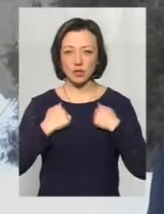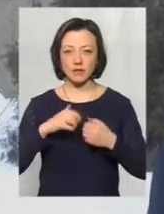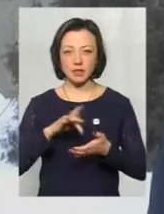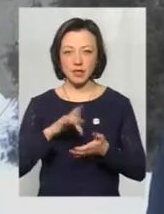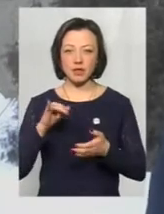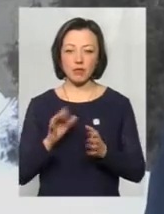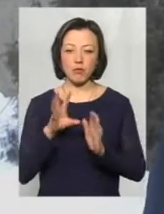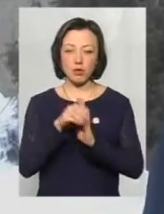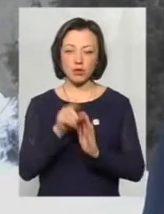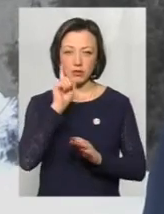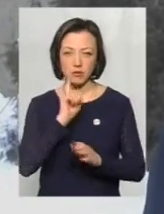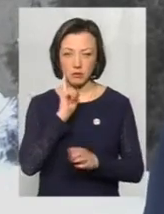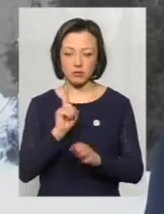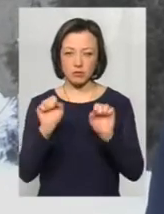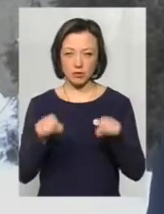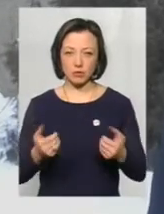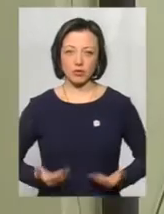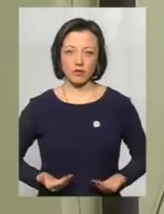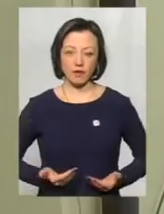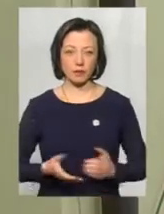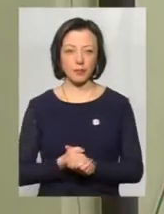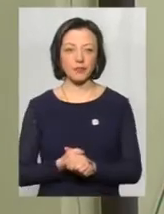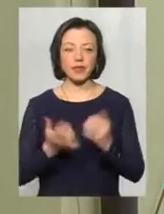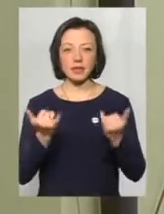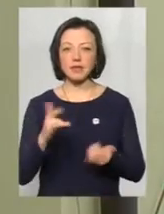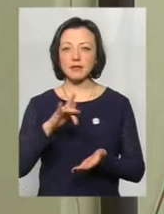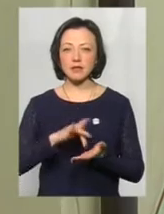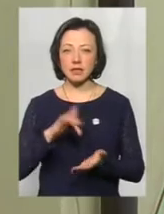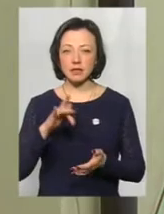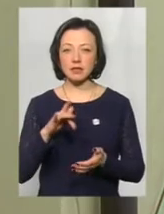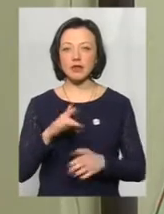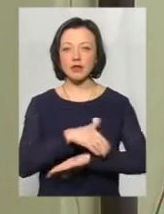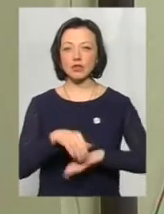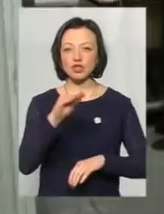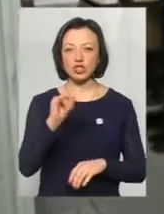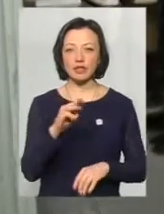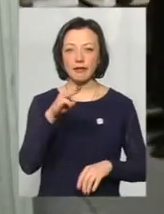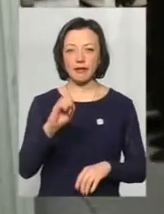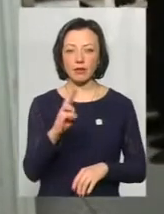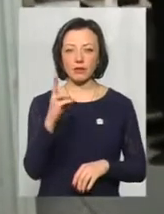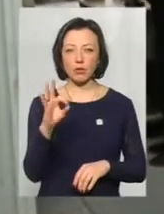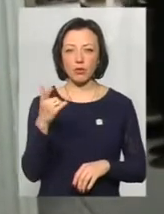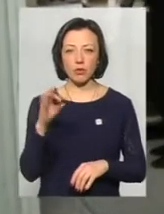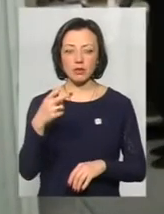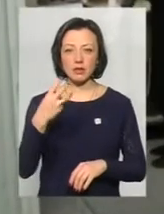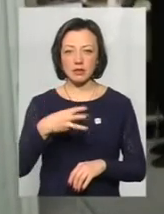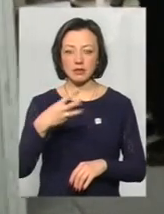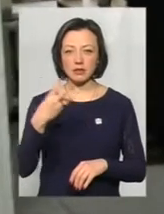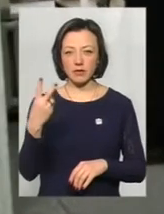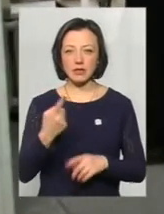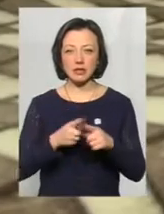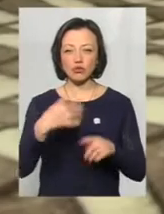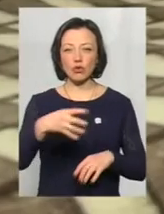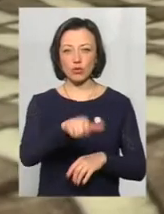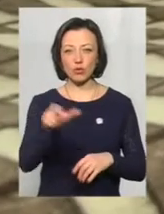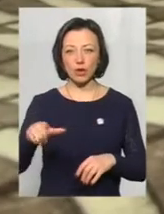поселитися. Тимчасово може проживати. Нині у центрі на Житецького, 22, котрий розрахований на 36 осіб, мешкають 40. Це